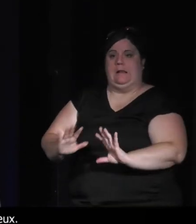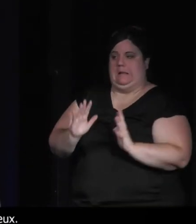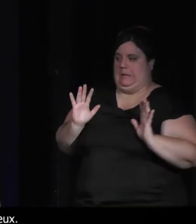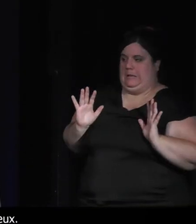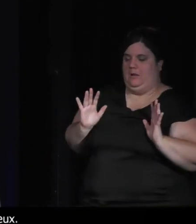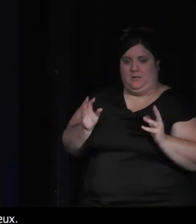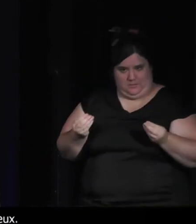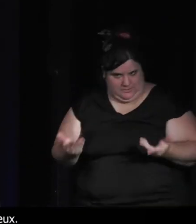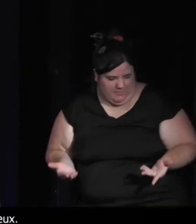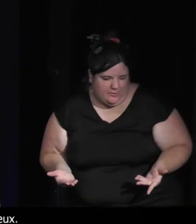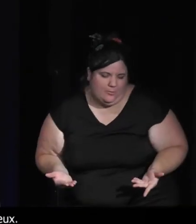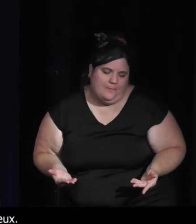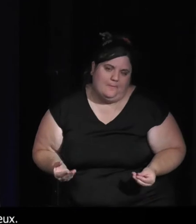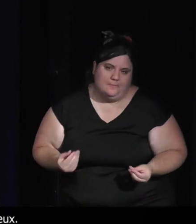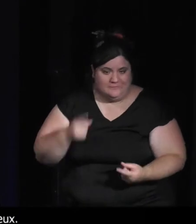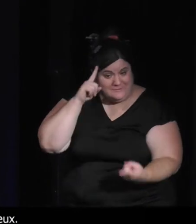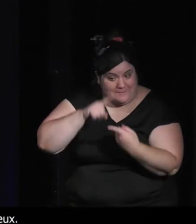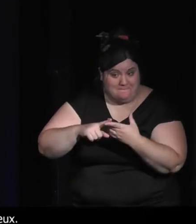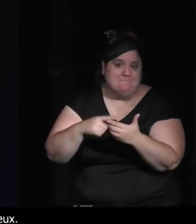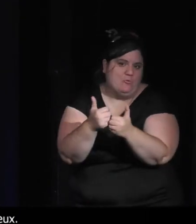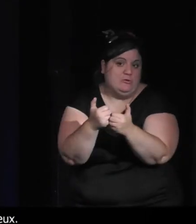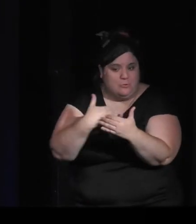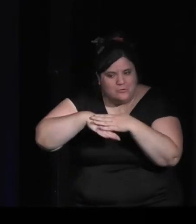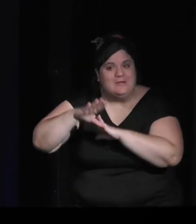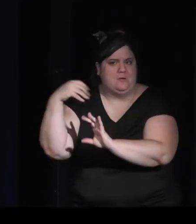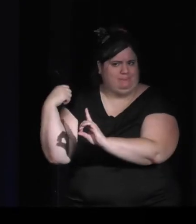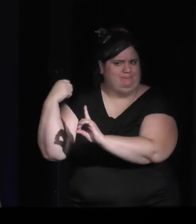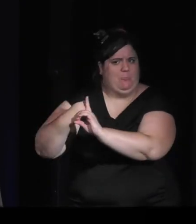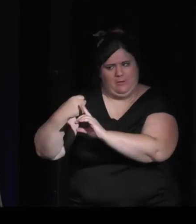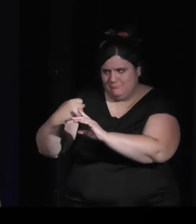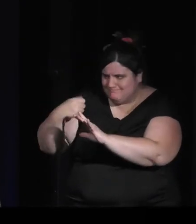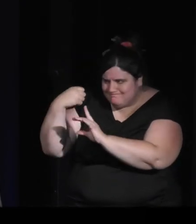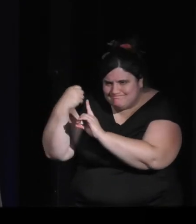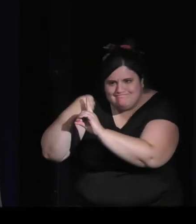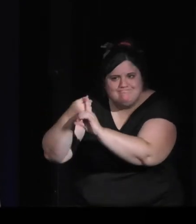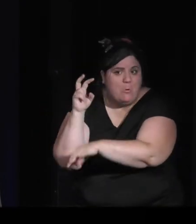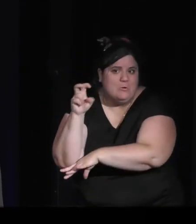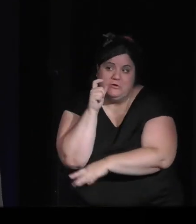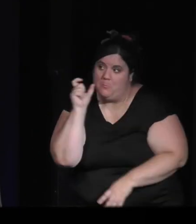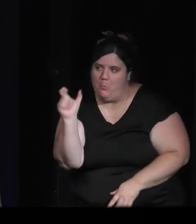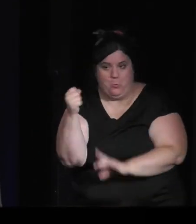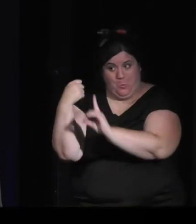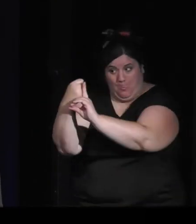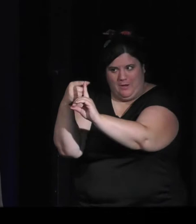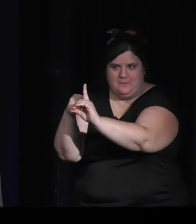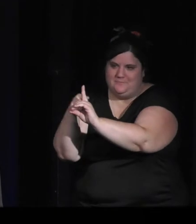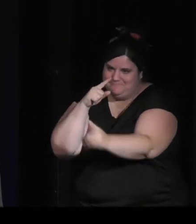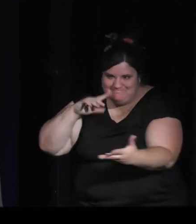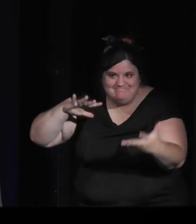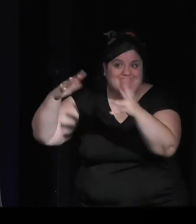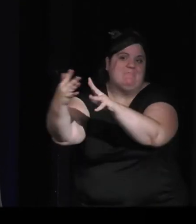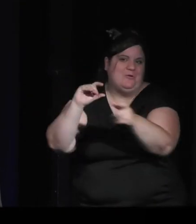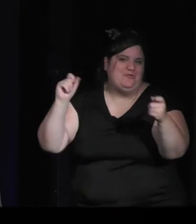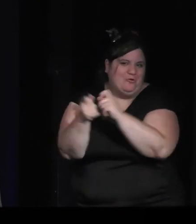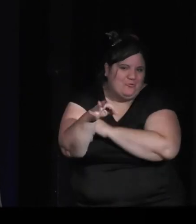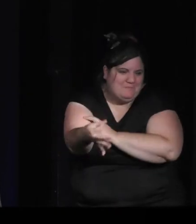vidéo, au cœur du combat écologique. Voilà. Donc, on est dans le combat, on est déjà dans un champ lexical qui, tout à coup, a un peu changé. On